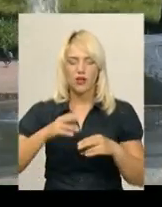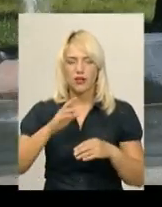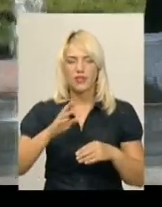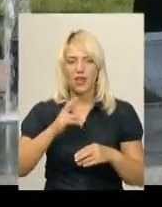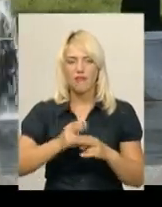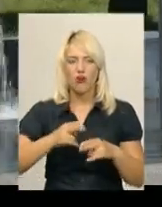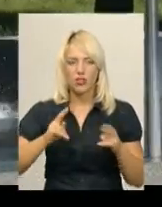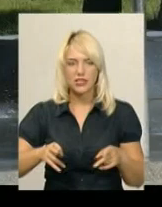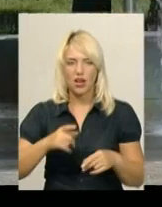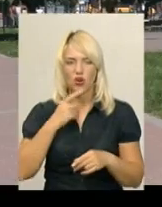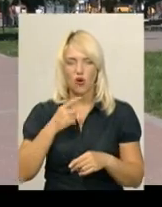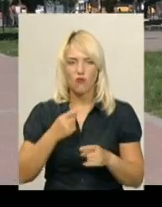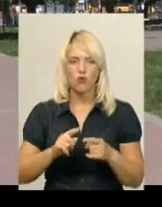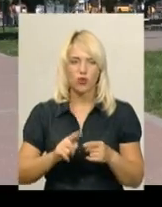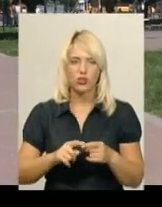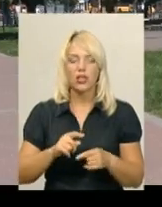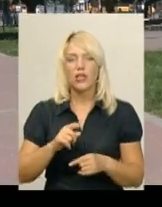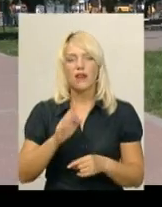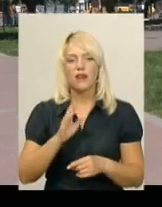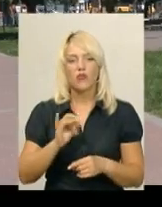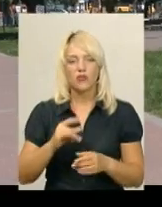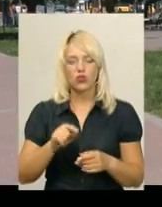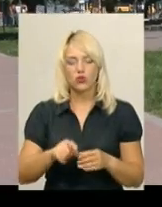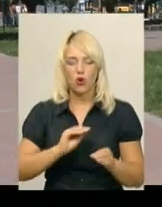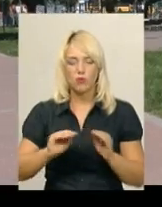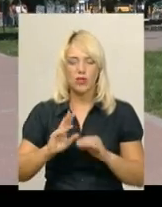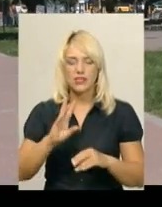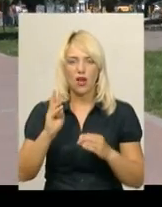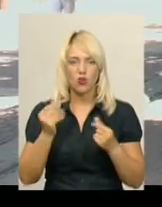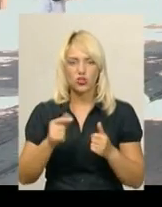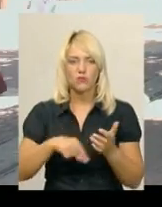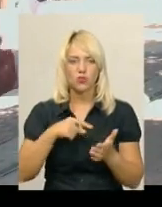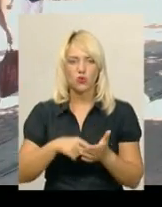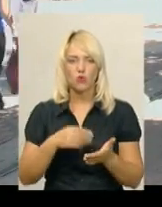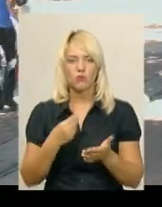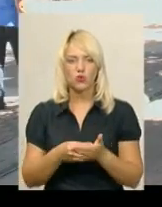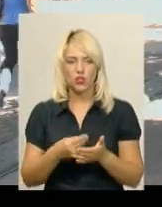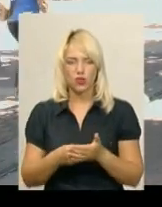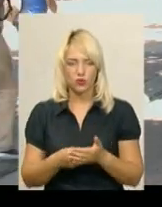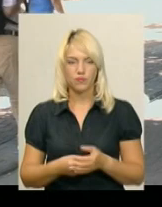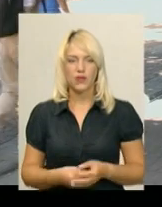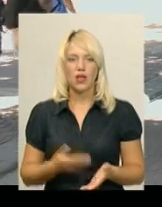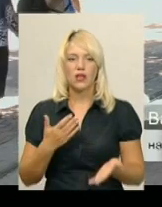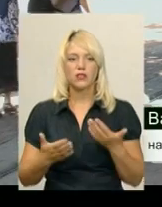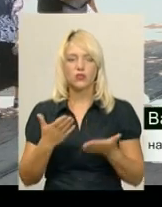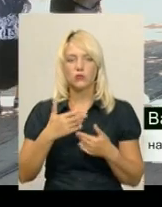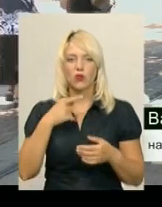Василь Новачок. Його тут облетали восени минулого року за гроші міського бюджету. Якщо ми говоримо про